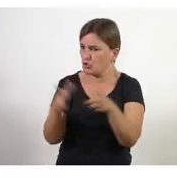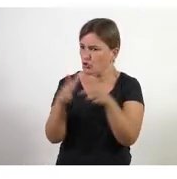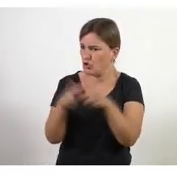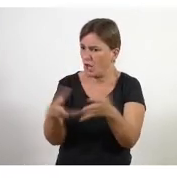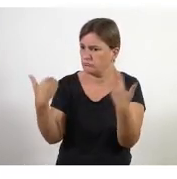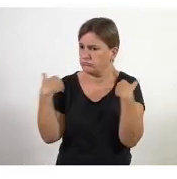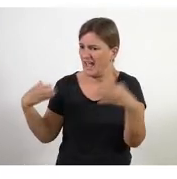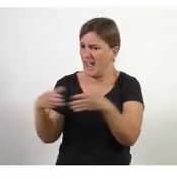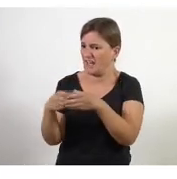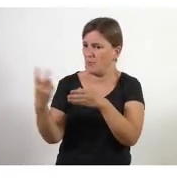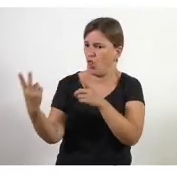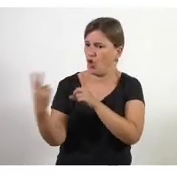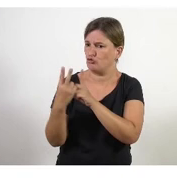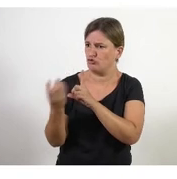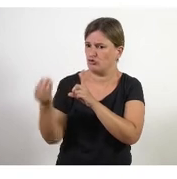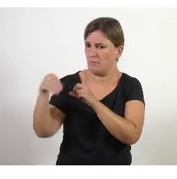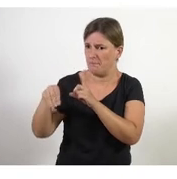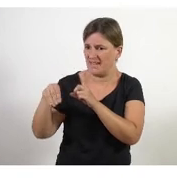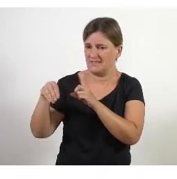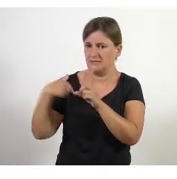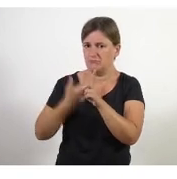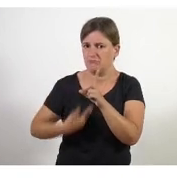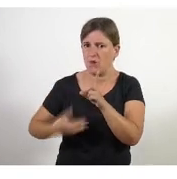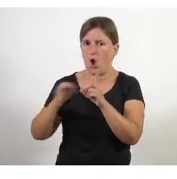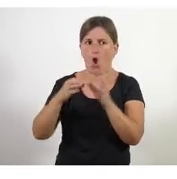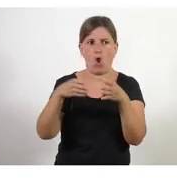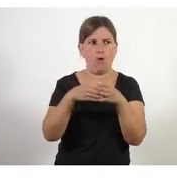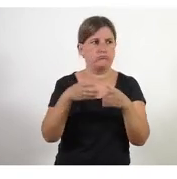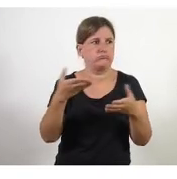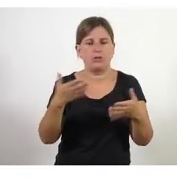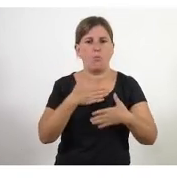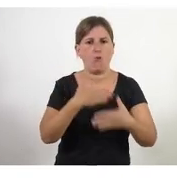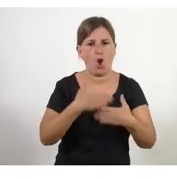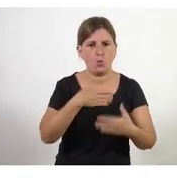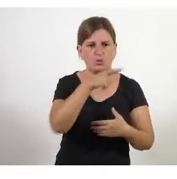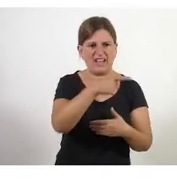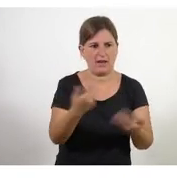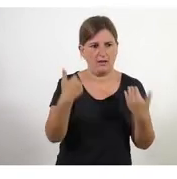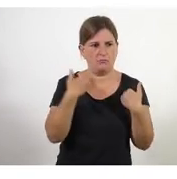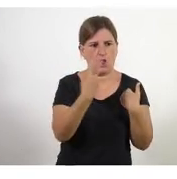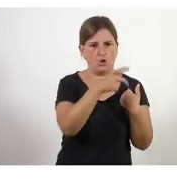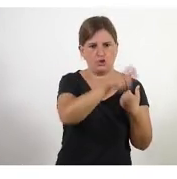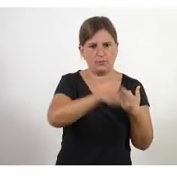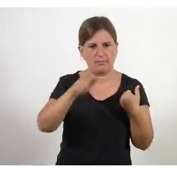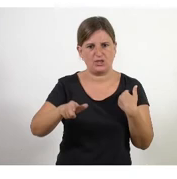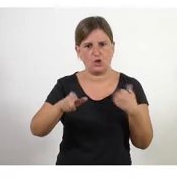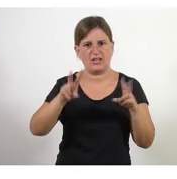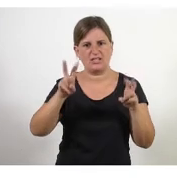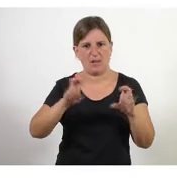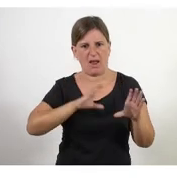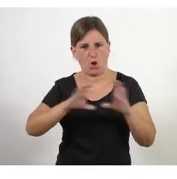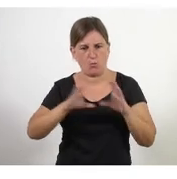equip de dos treballadors socials aquella voluntària aquell voluntari que porta dues persones a l'àrea de comunicació